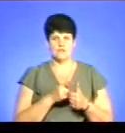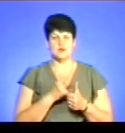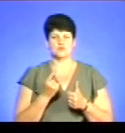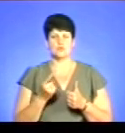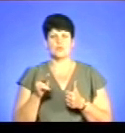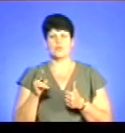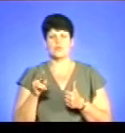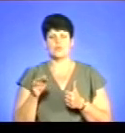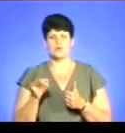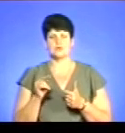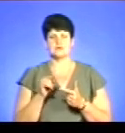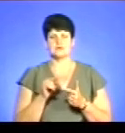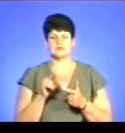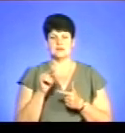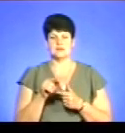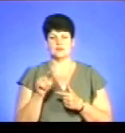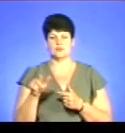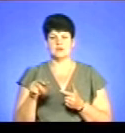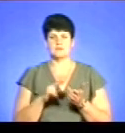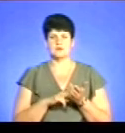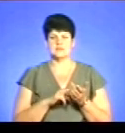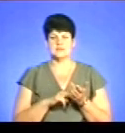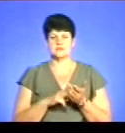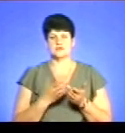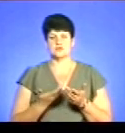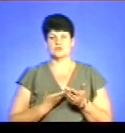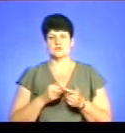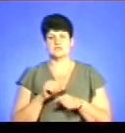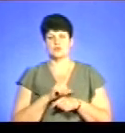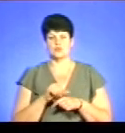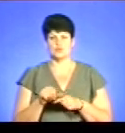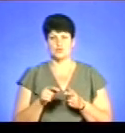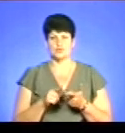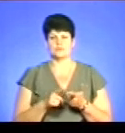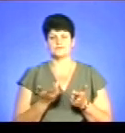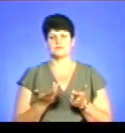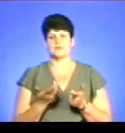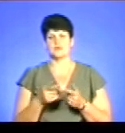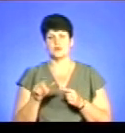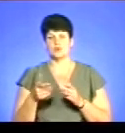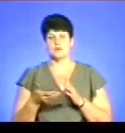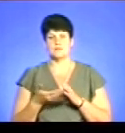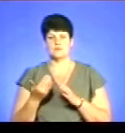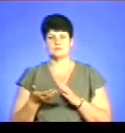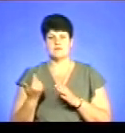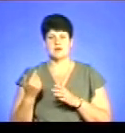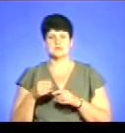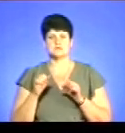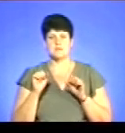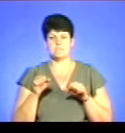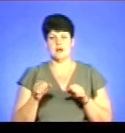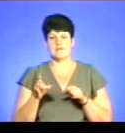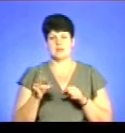тих громадянах, які приписані, знаходяться за кордоном, ті люди позбавляються права на